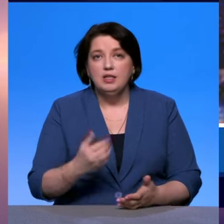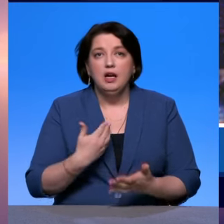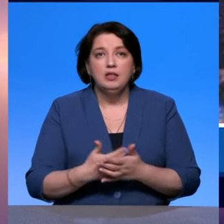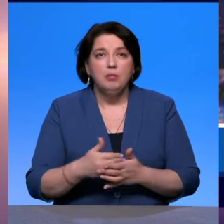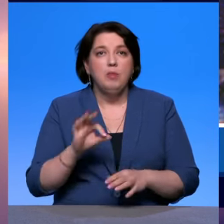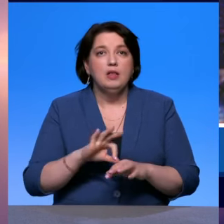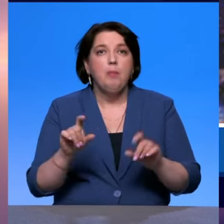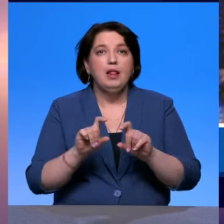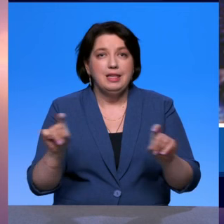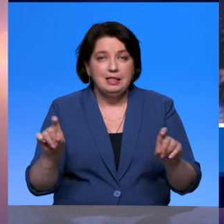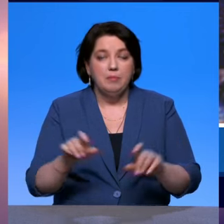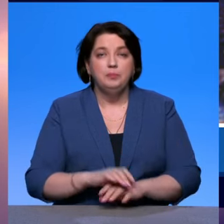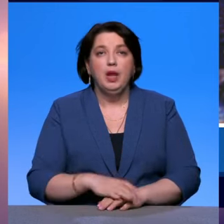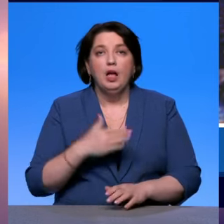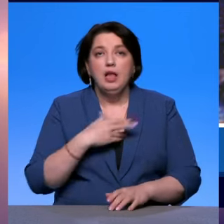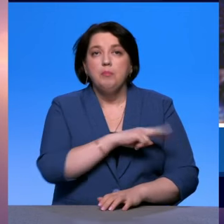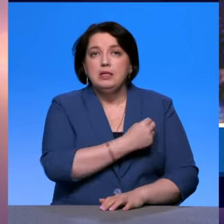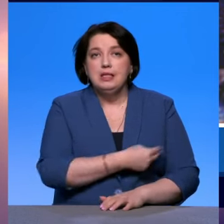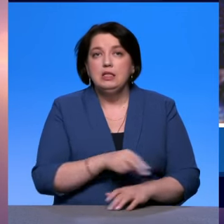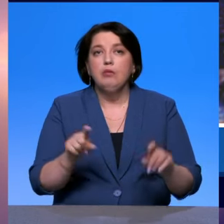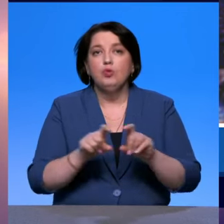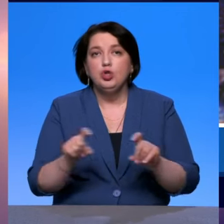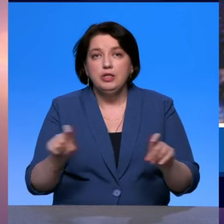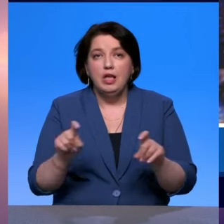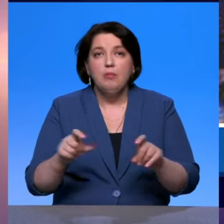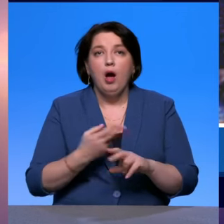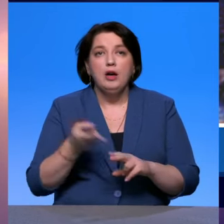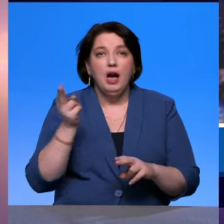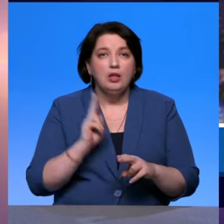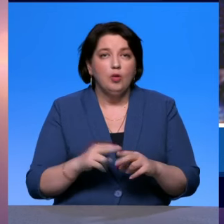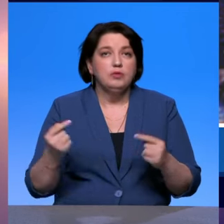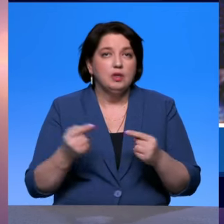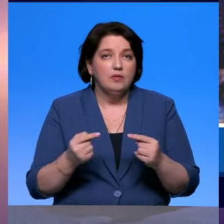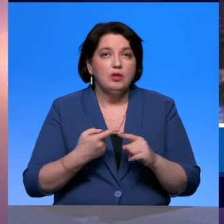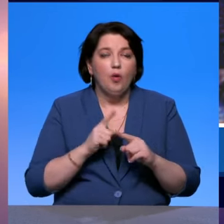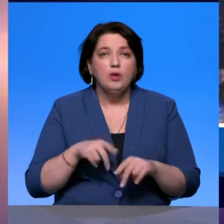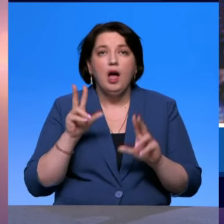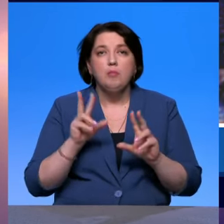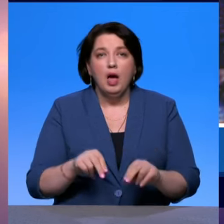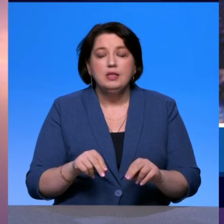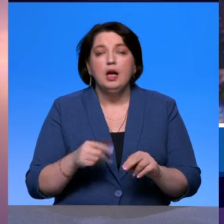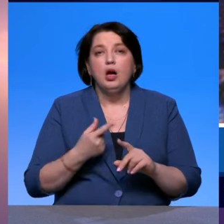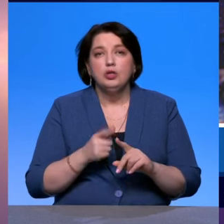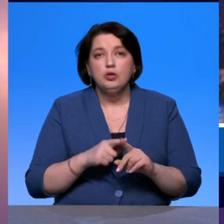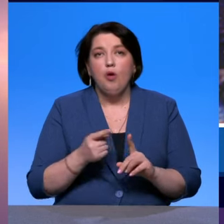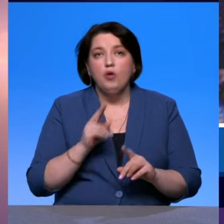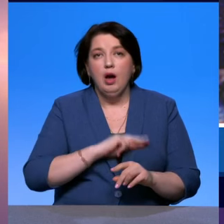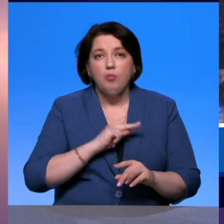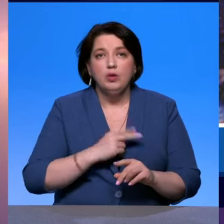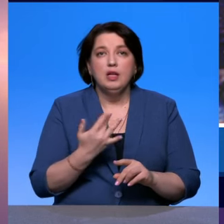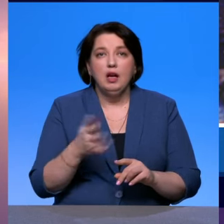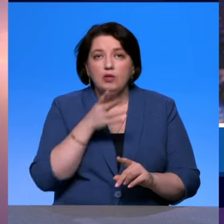больницей. Медучреждением, по которому он обязуется отработать определенное количество времени,